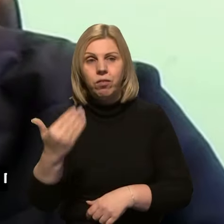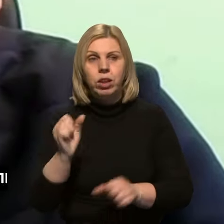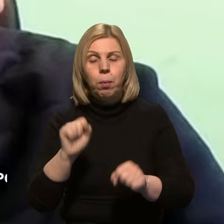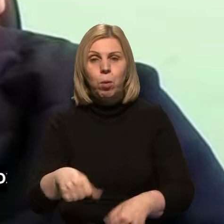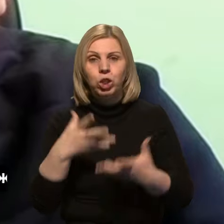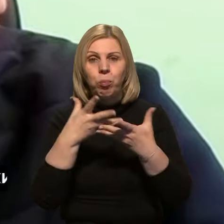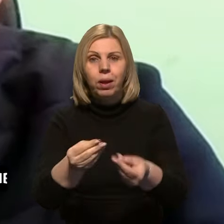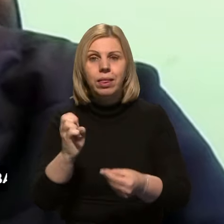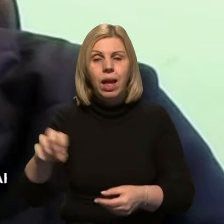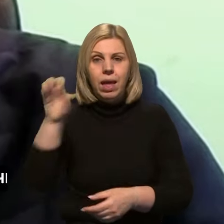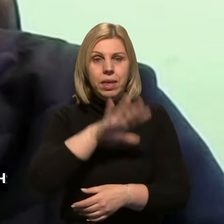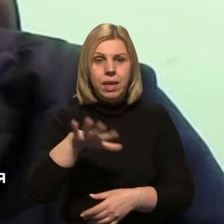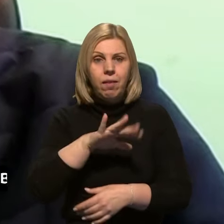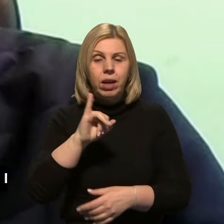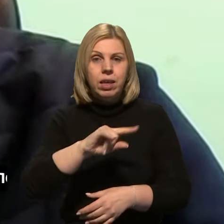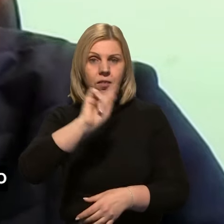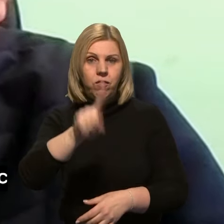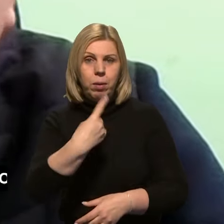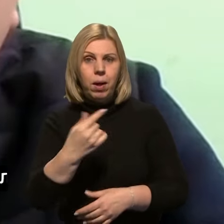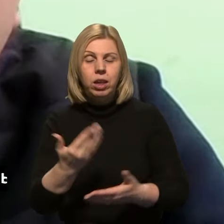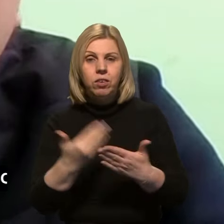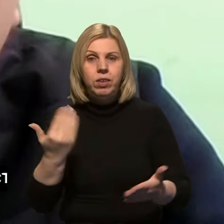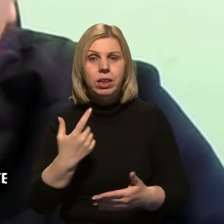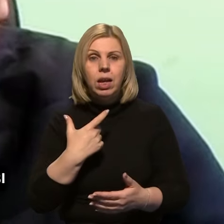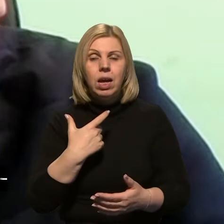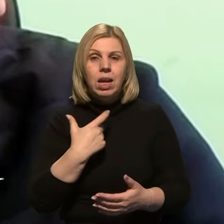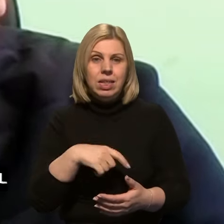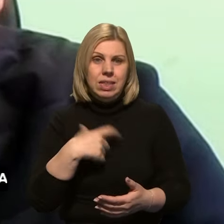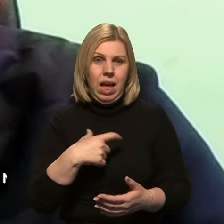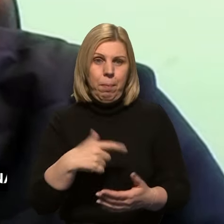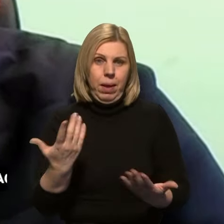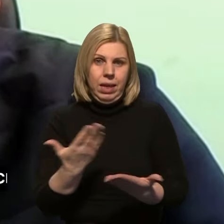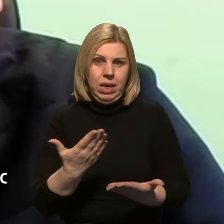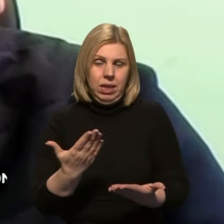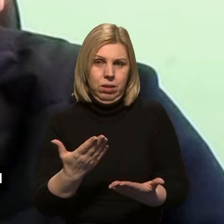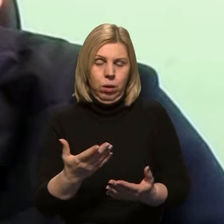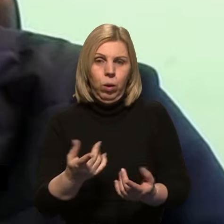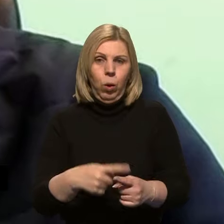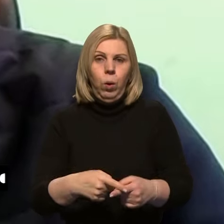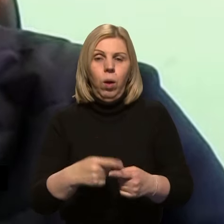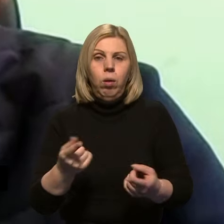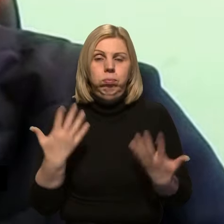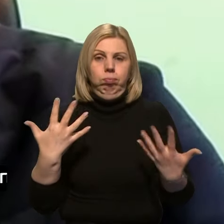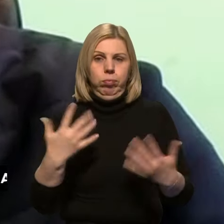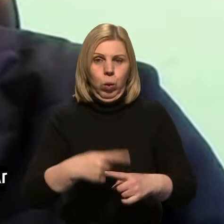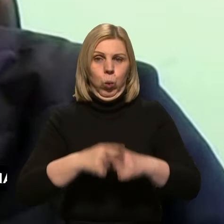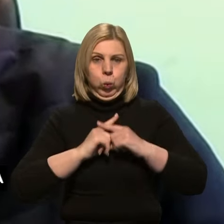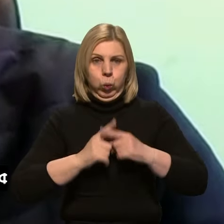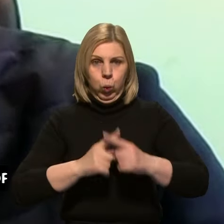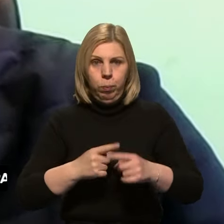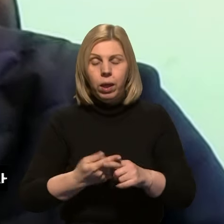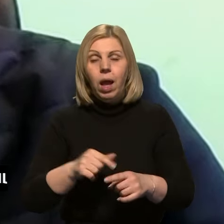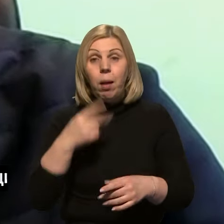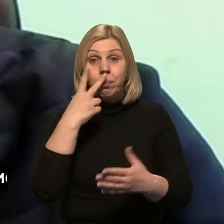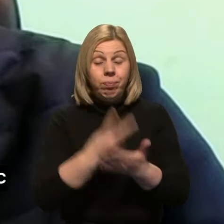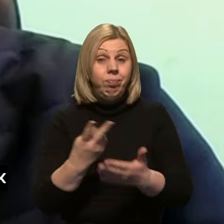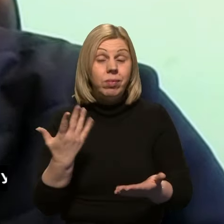впливати на Євросоюз, вимагаючи від себе деяких преференцій. Тому, виходячи з цього, ми